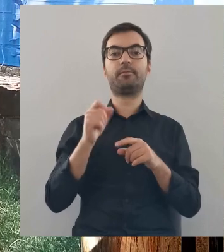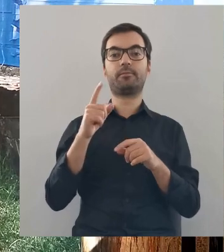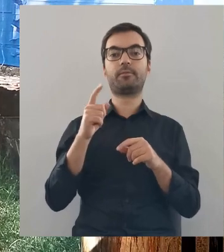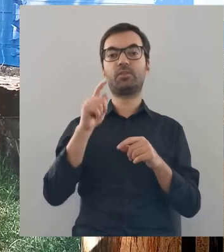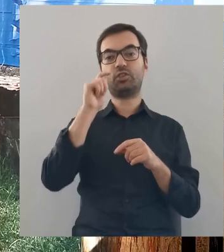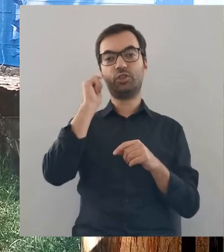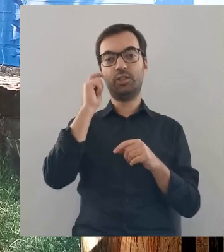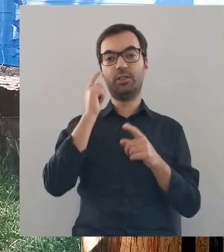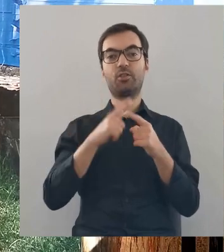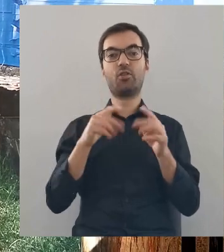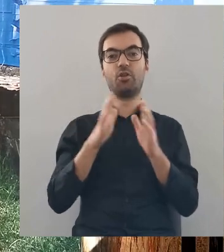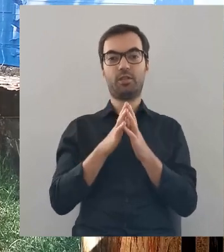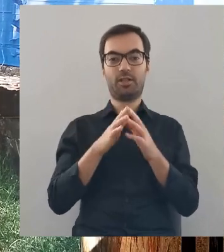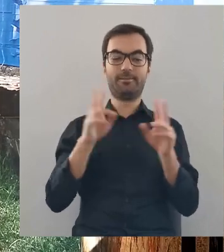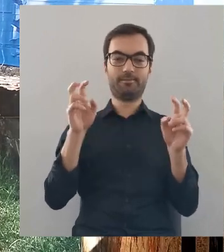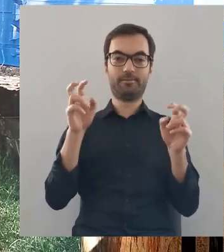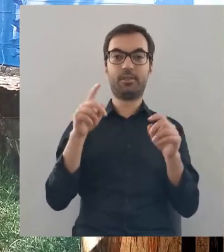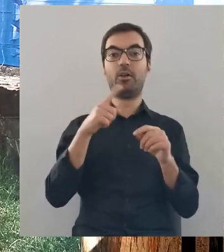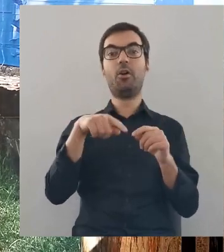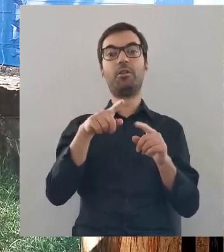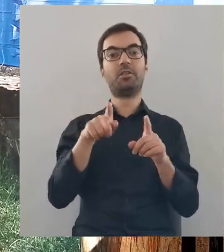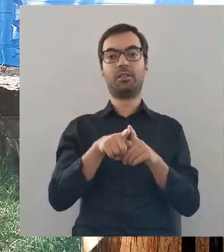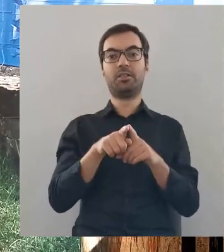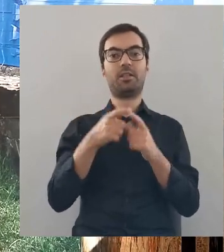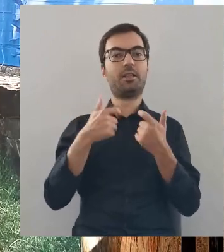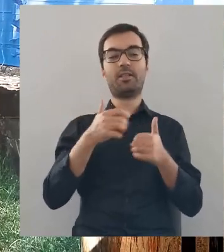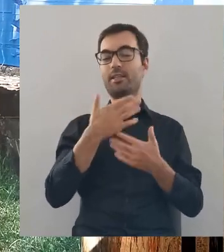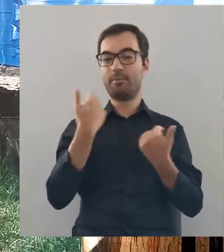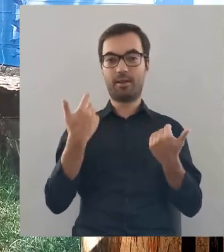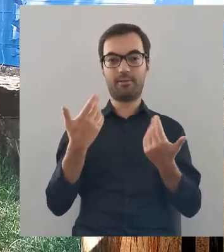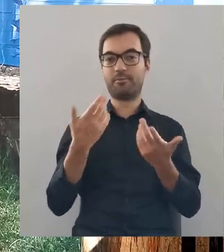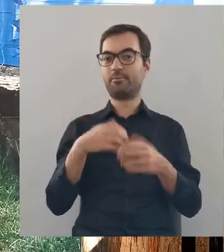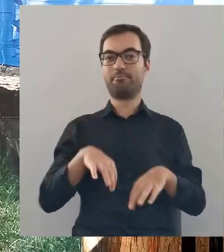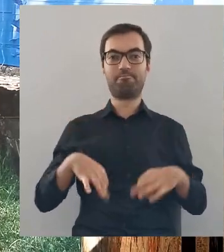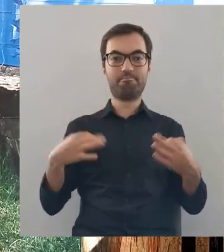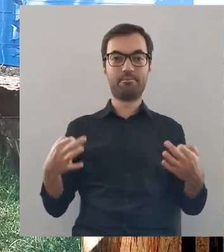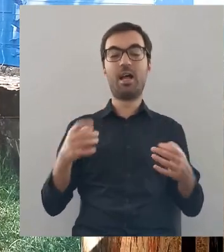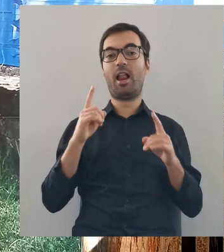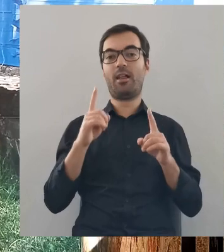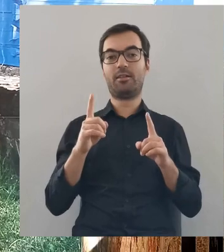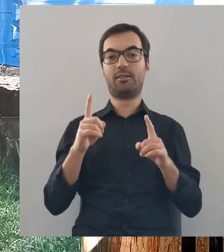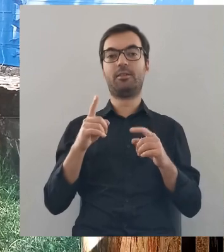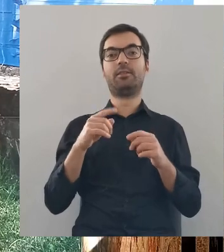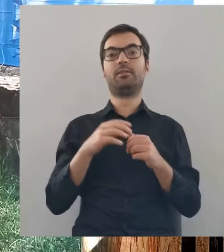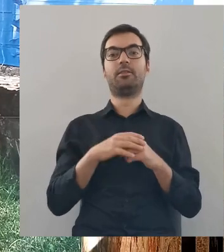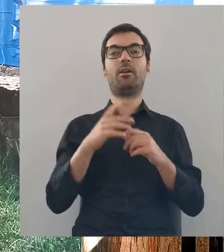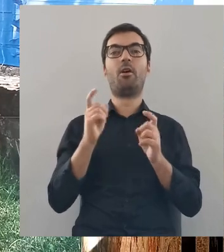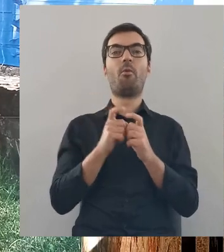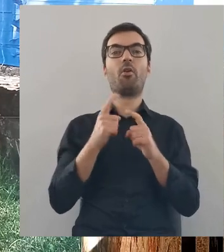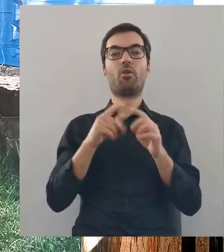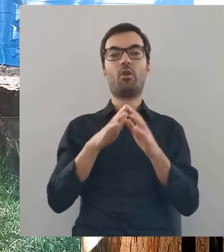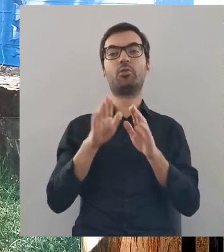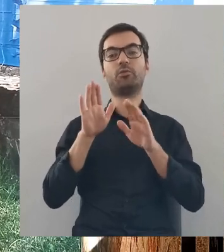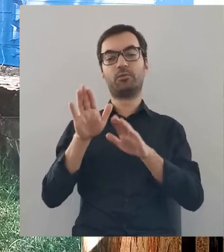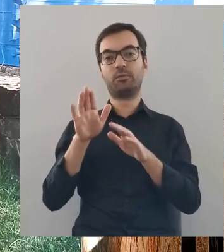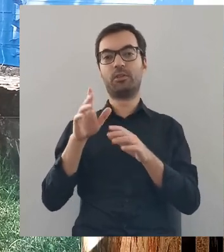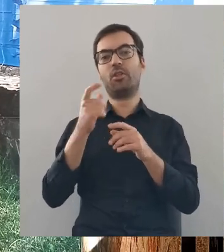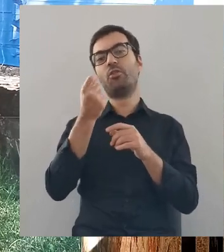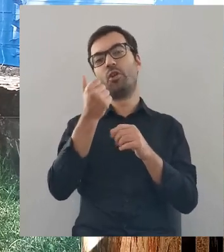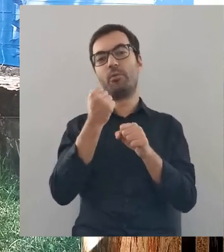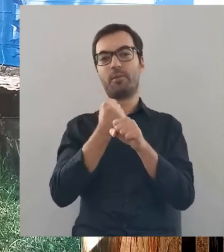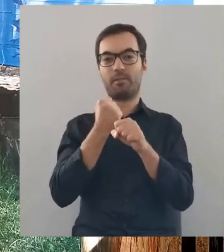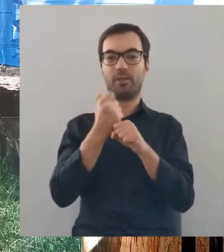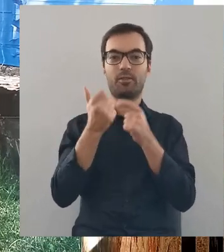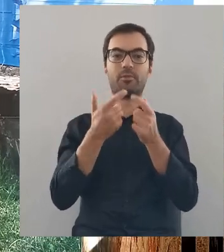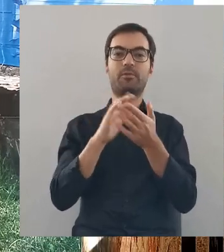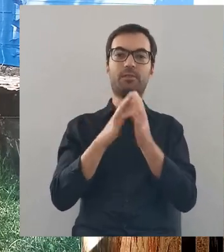zna też historia dziadów kościelnych i ci z kolei też nic nie mieli, ale zatrzymywali się przy kościele, tam